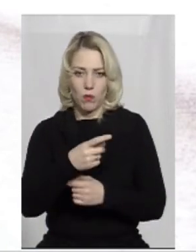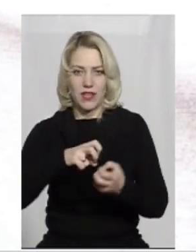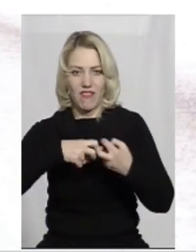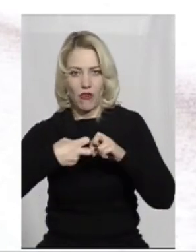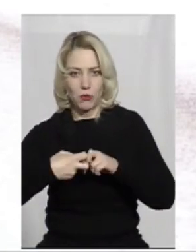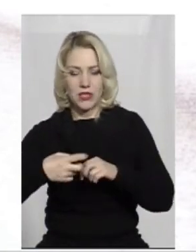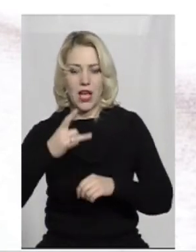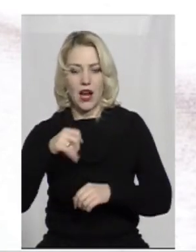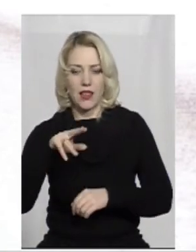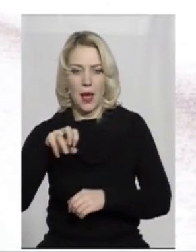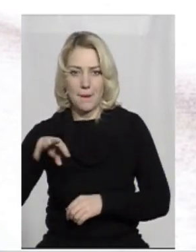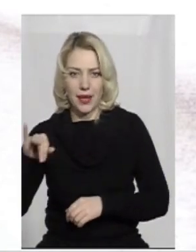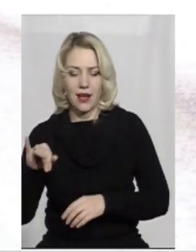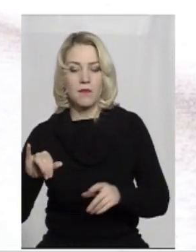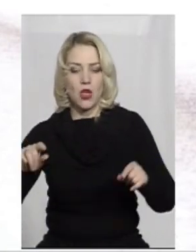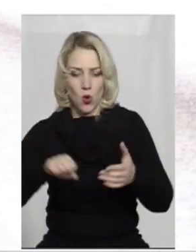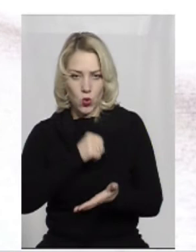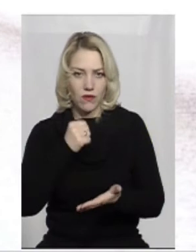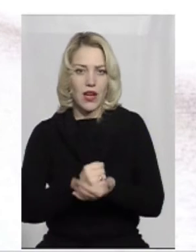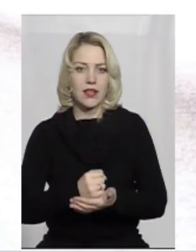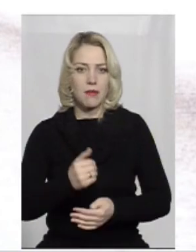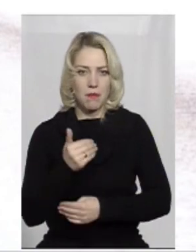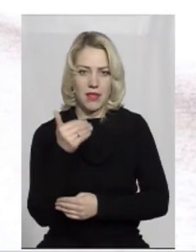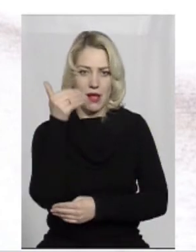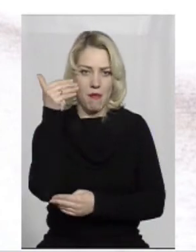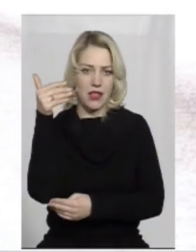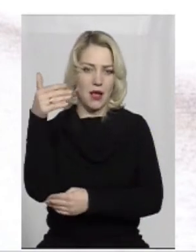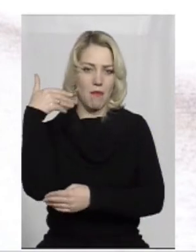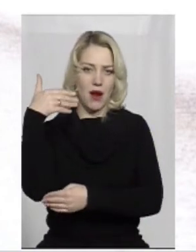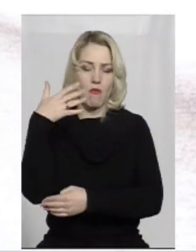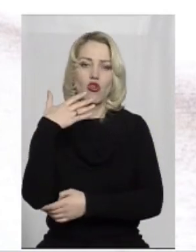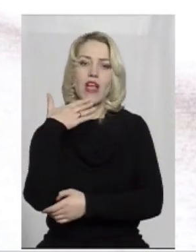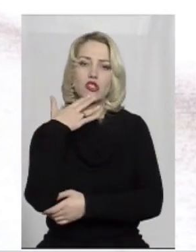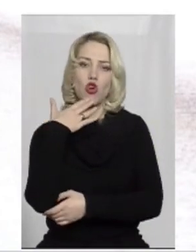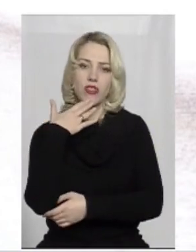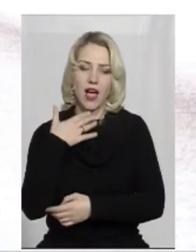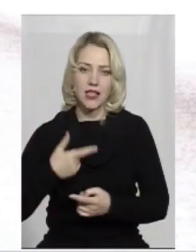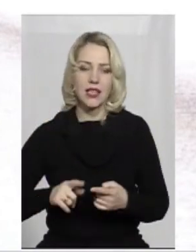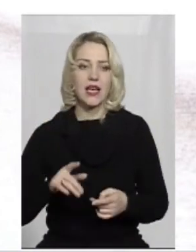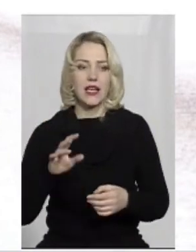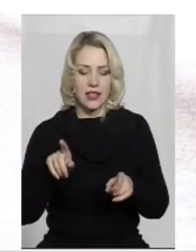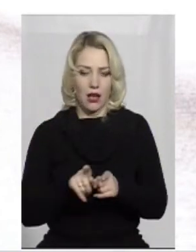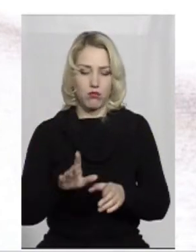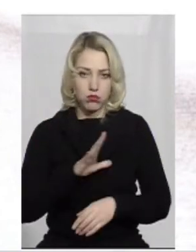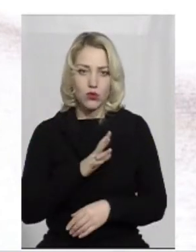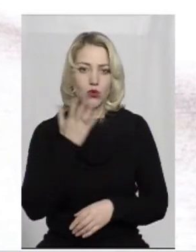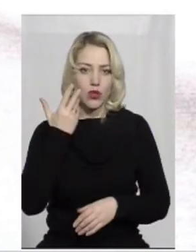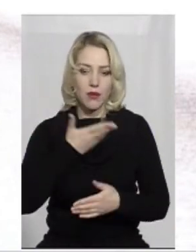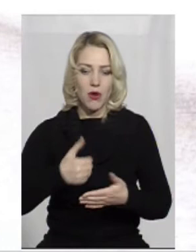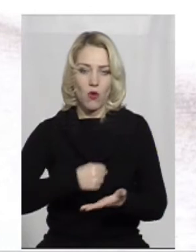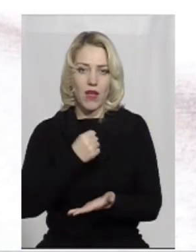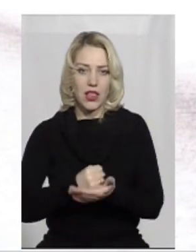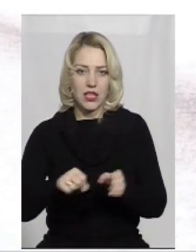утвердили піднімати національний прапор над будівлею ради. Так було, коли ми ухвалили